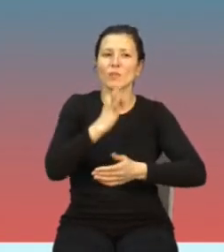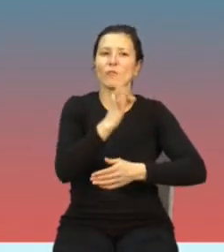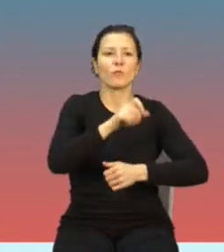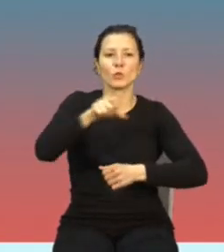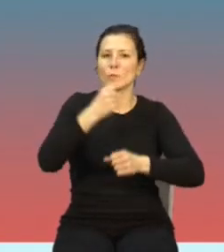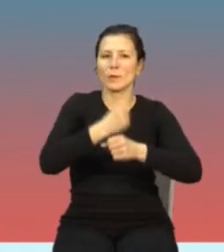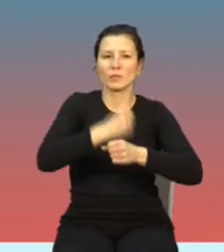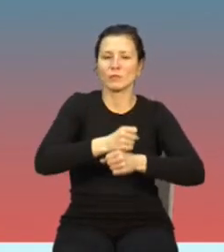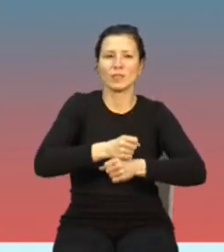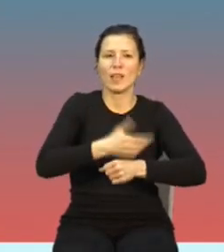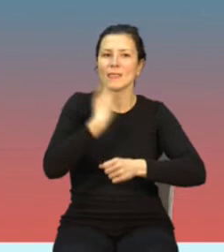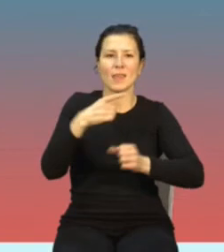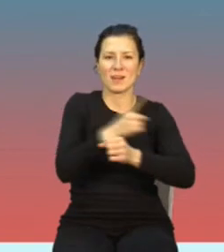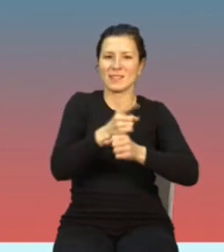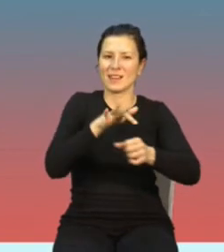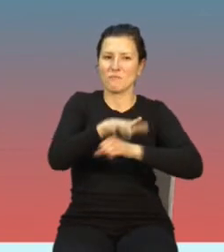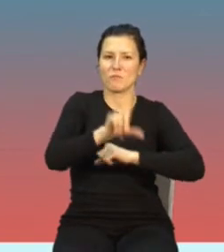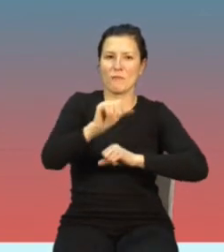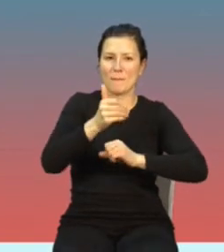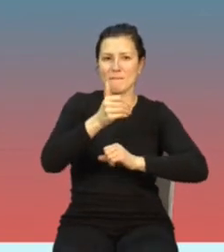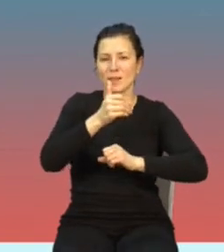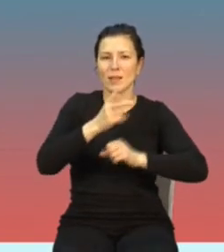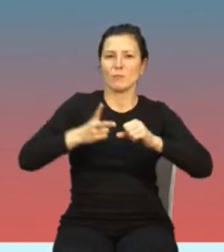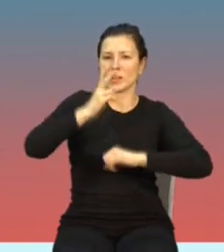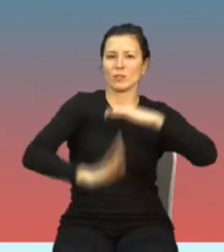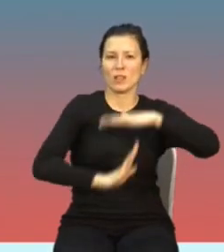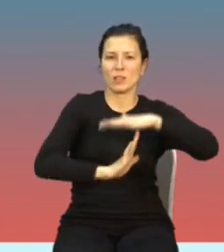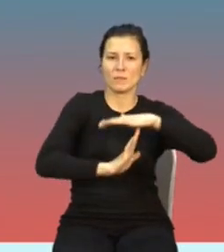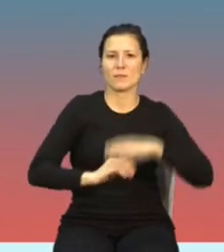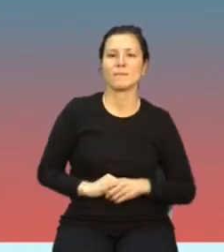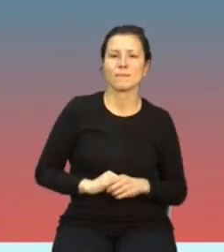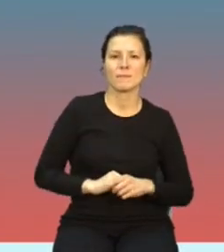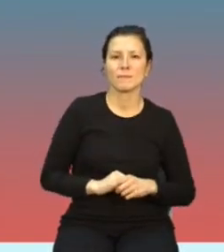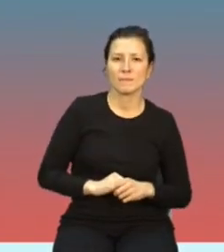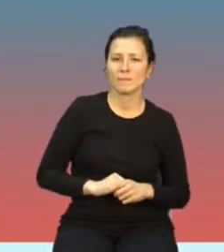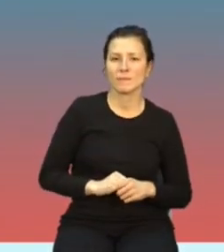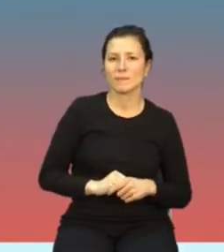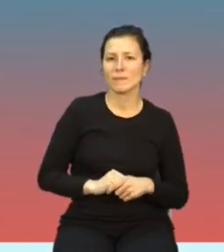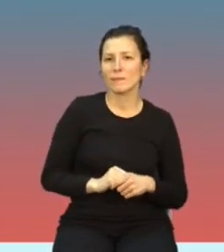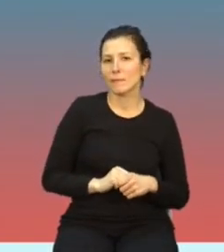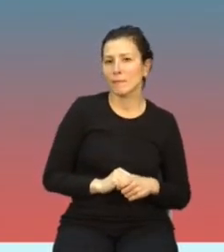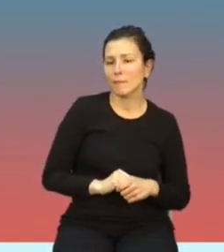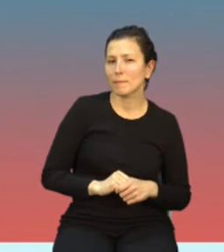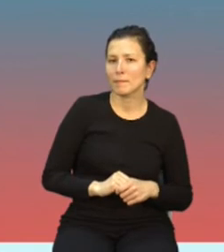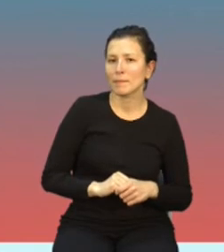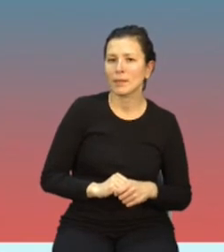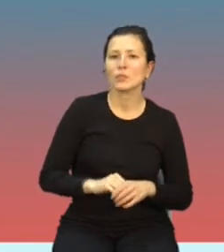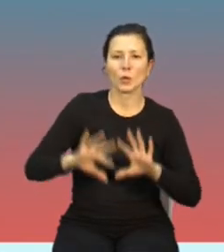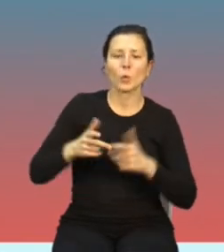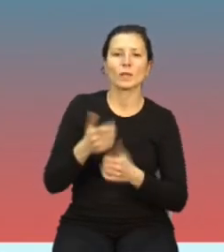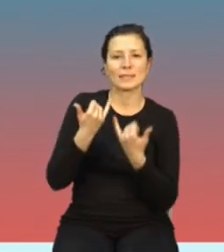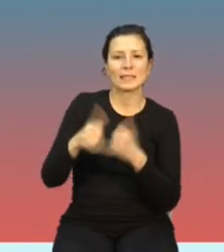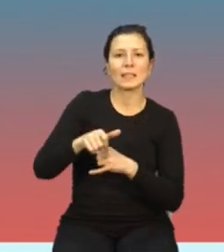przekraczające limity ICNIRP. Czyli mamy inny urząd,